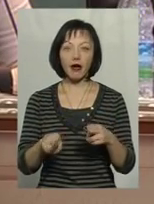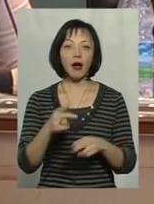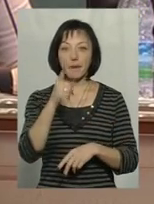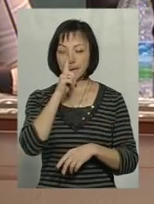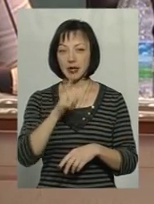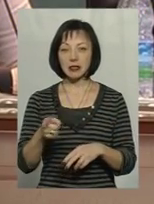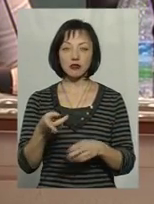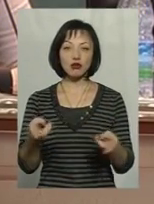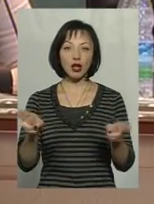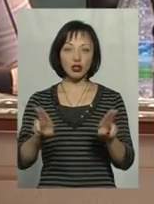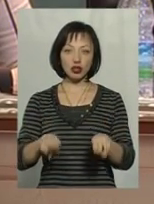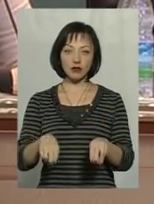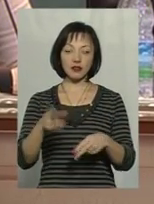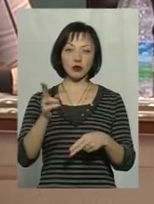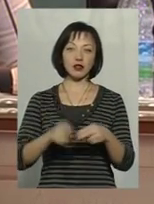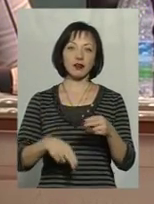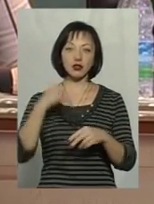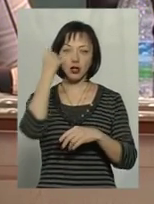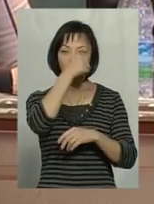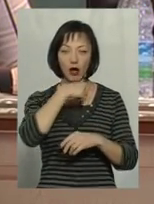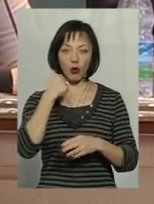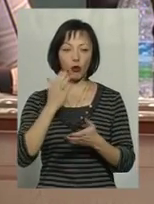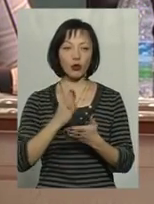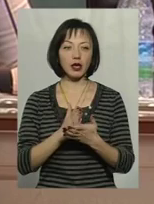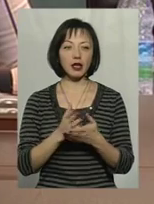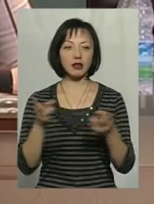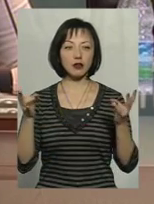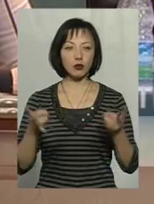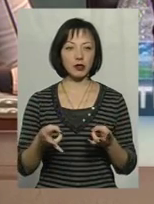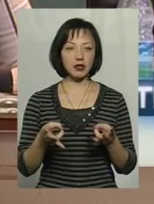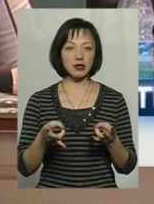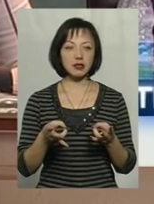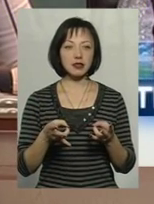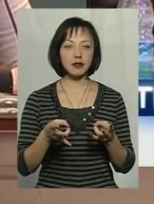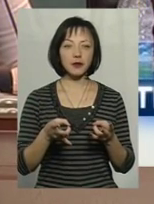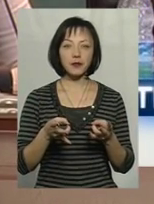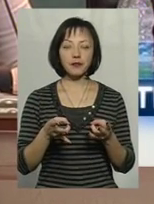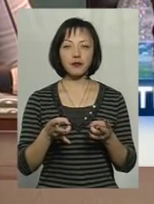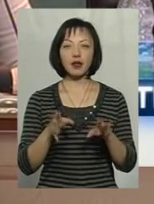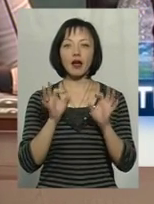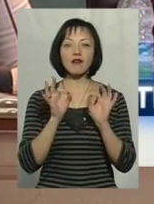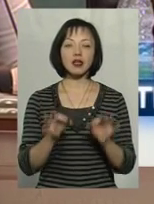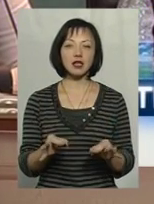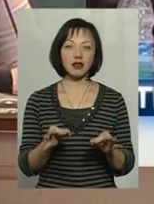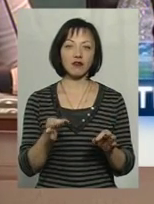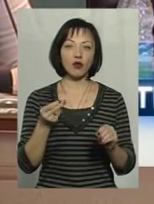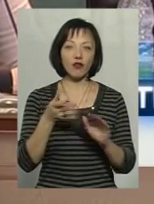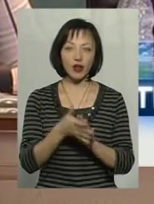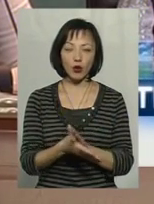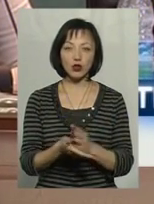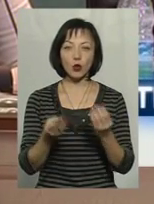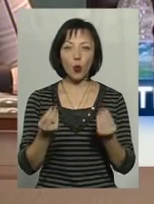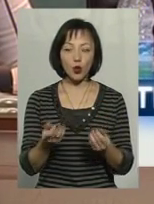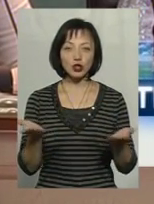залишився до завершення року, є необхідність ефективно використати ті кошти,